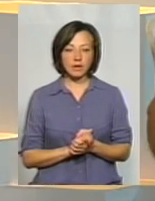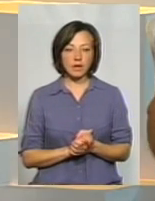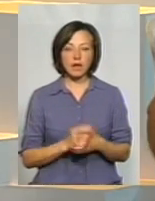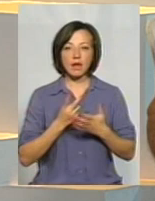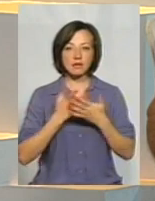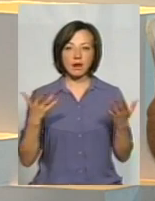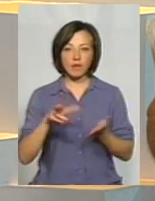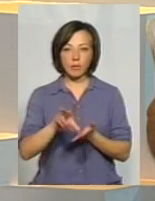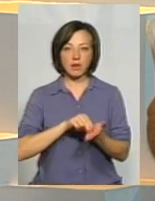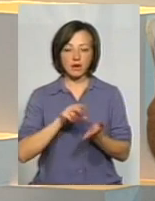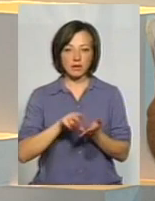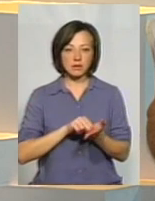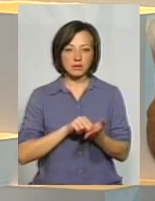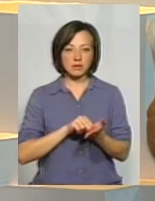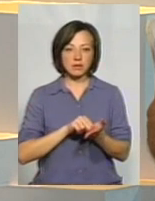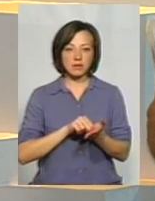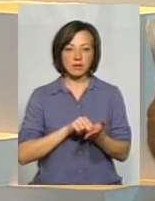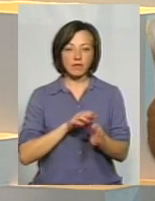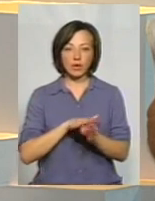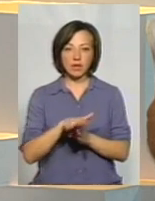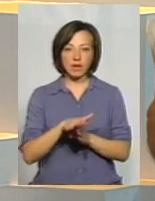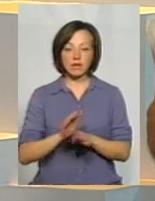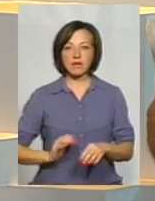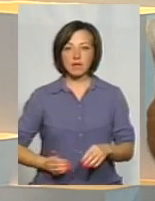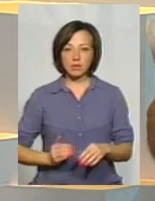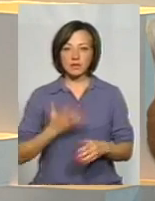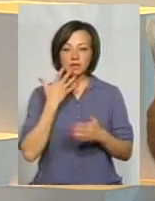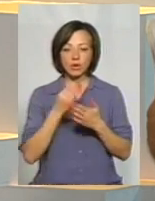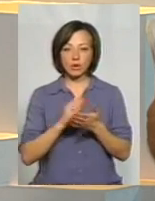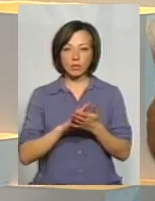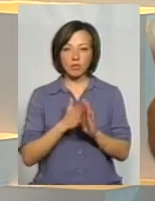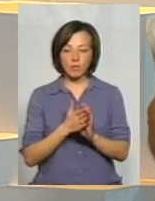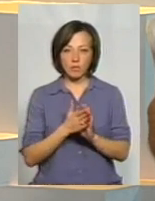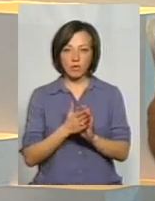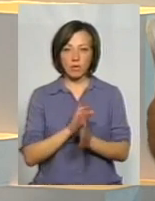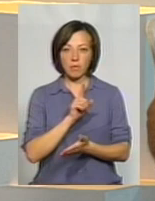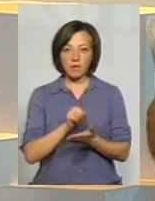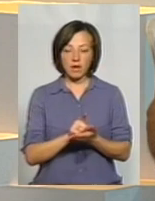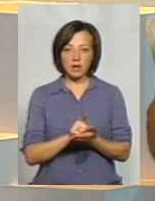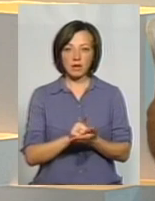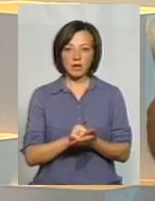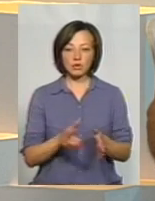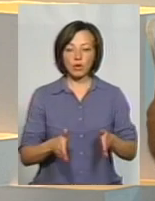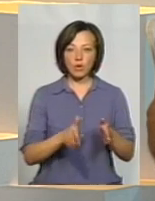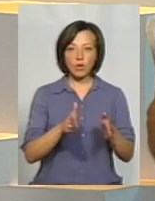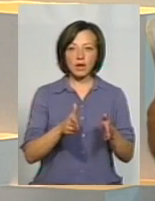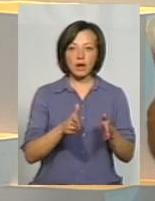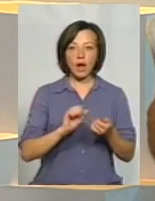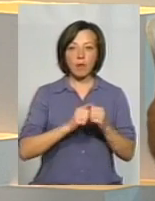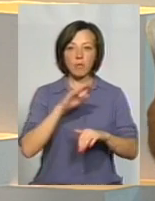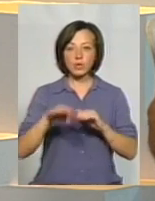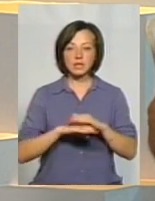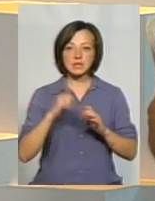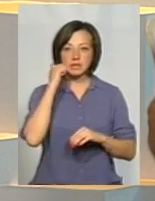виконання підрядникам своїх договірних зобов'язань, це автомобільна дорога Кам'ясподівська-Стара